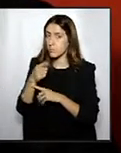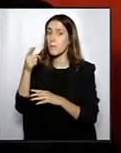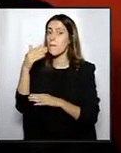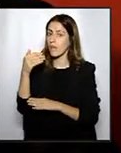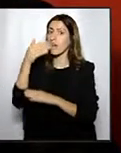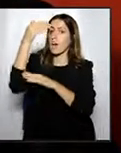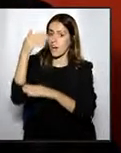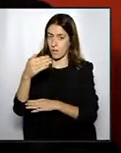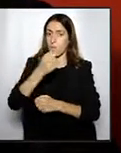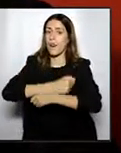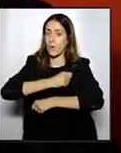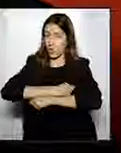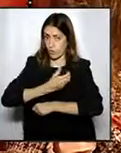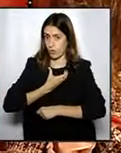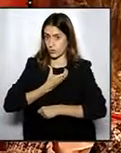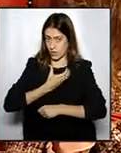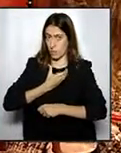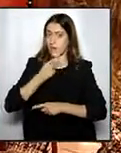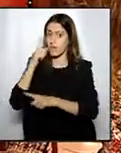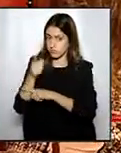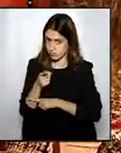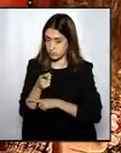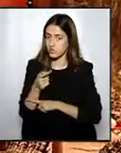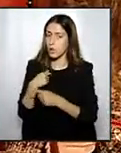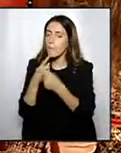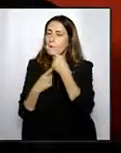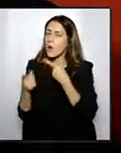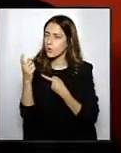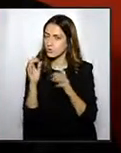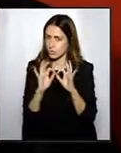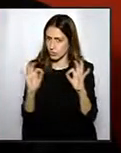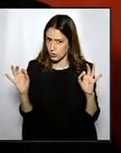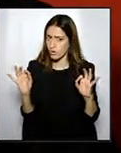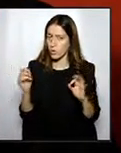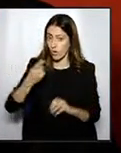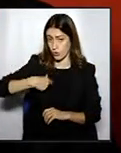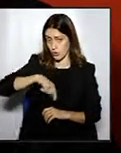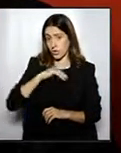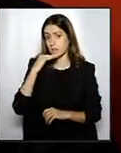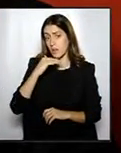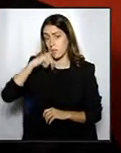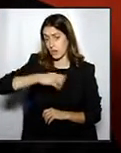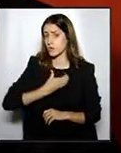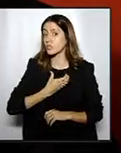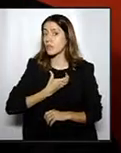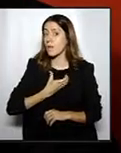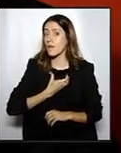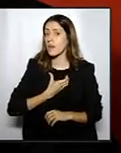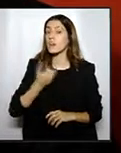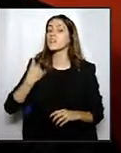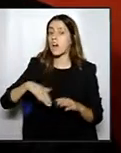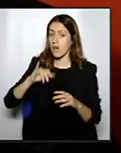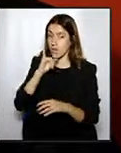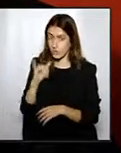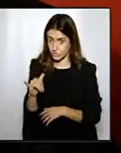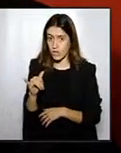bandera espanyola als balcons dels ajuntaments. La pregunta és molt senzilla. Nosaltres sabem que aquí aquest ajuntament també va ser desnonciat,